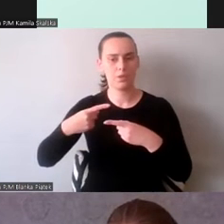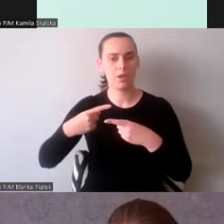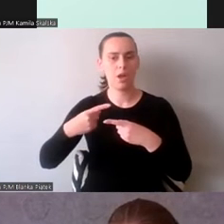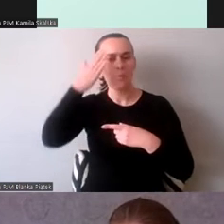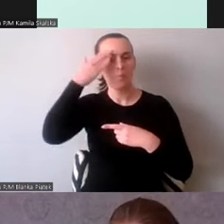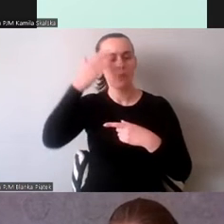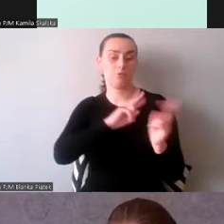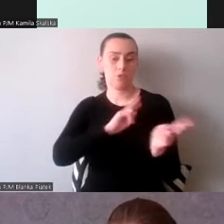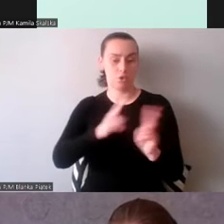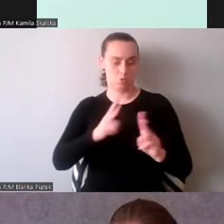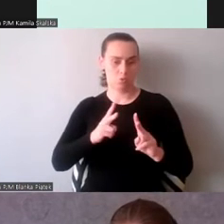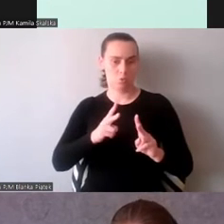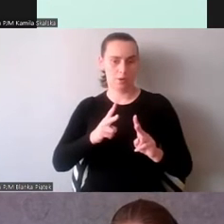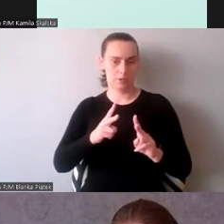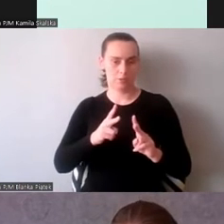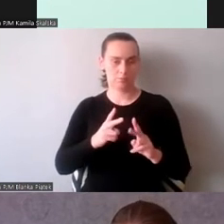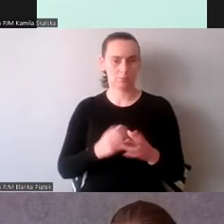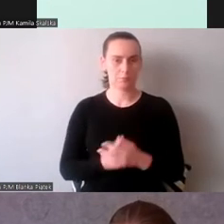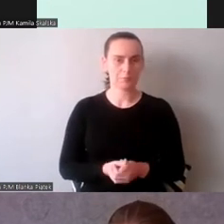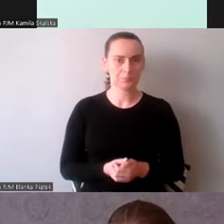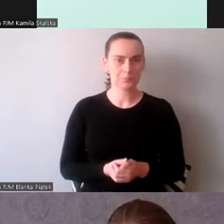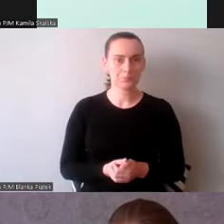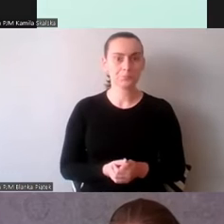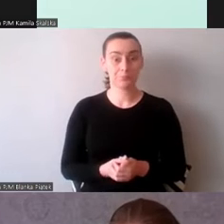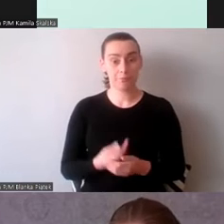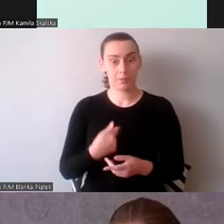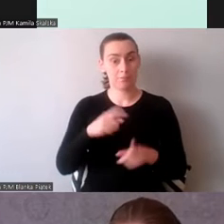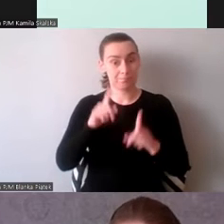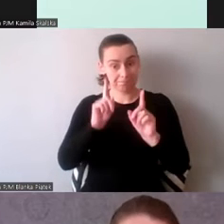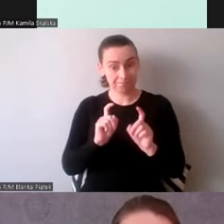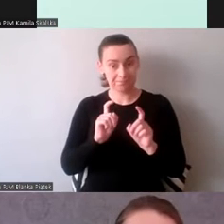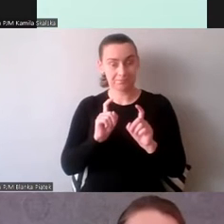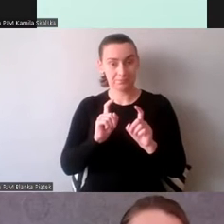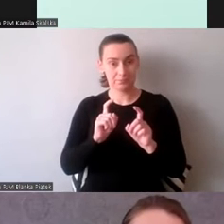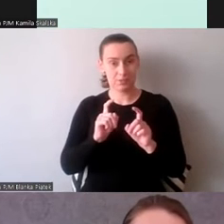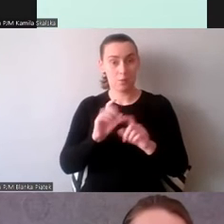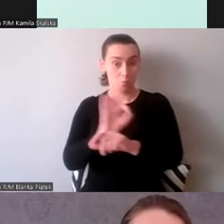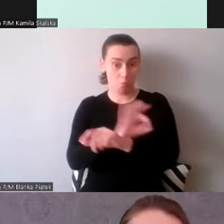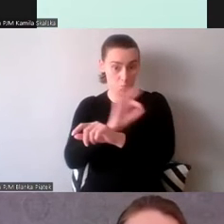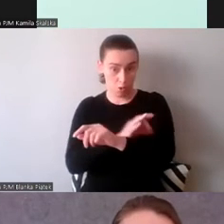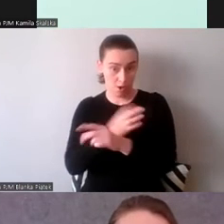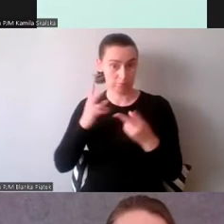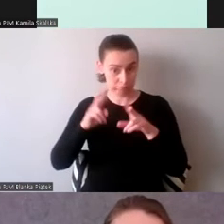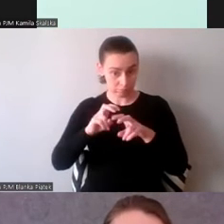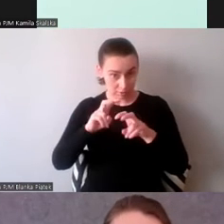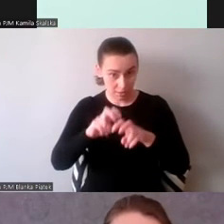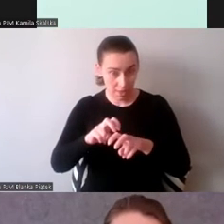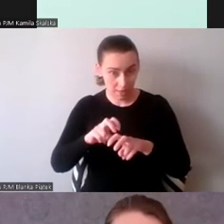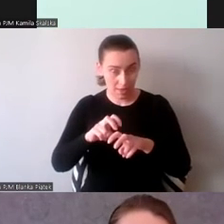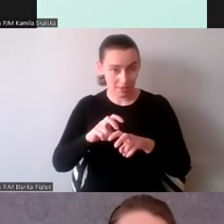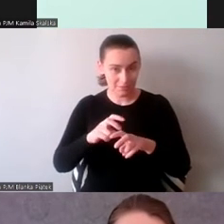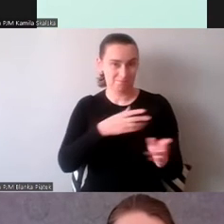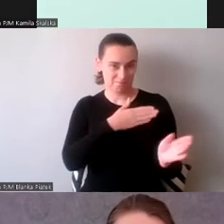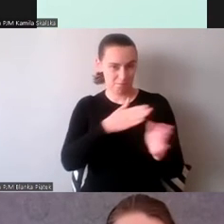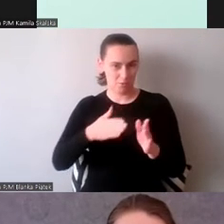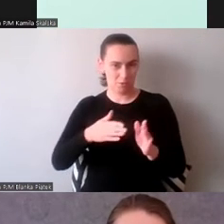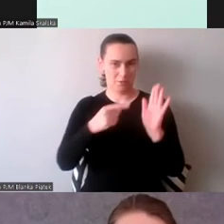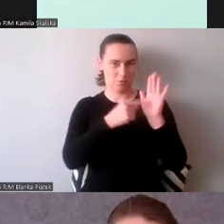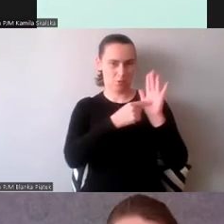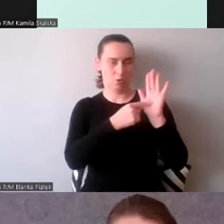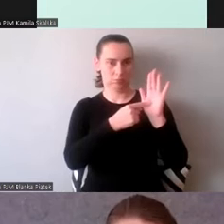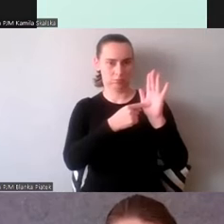Zaczynając ten projekt badawczy stworzyliśmy ten graf i wciąż sądzę, że